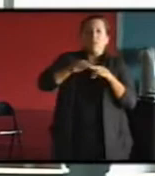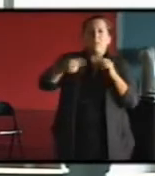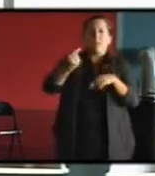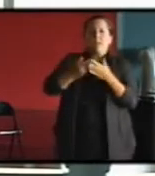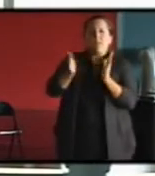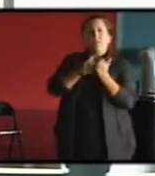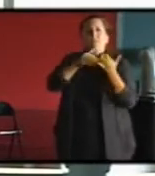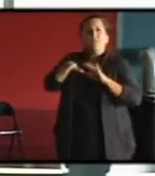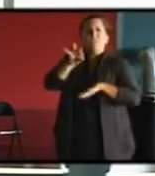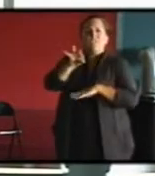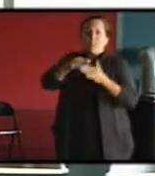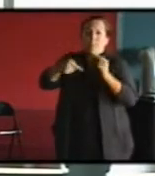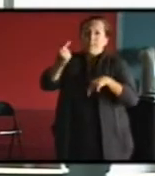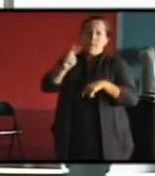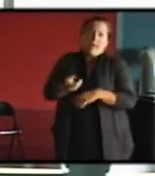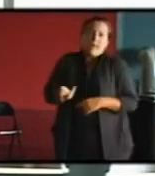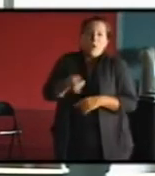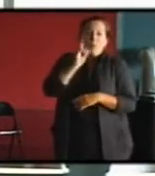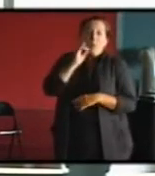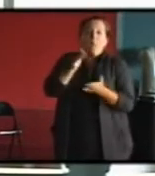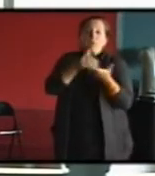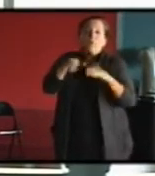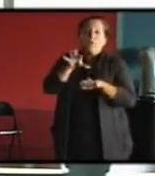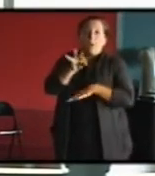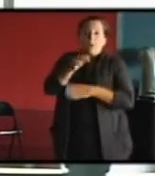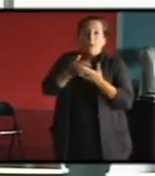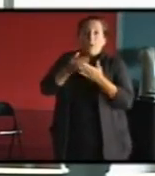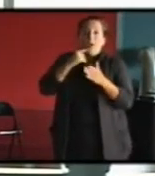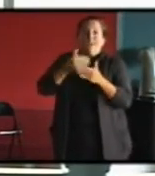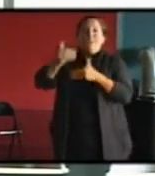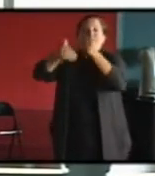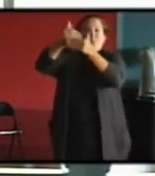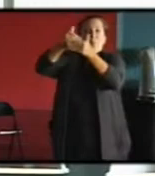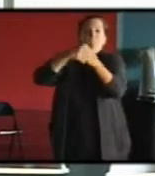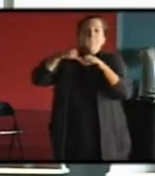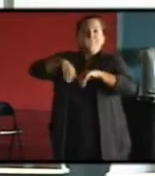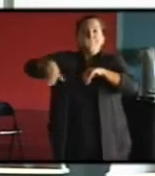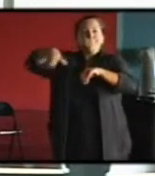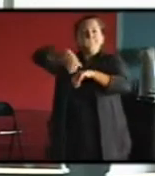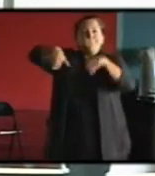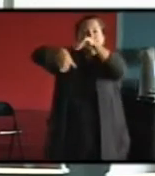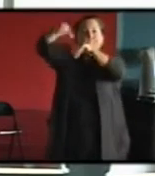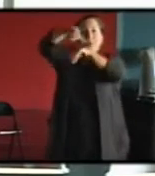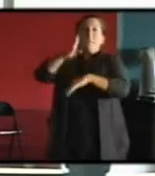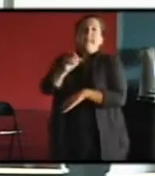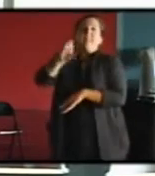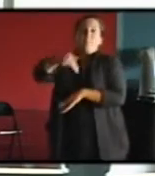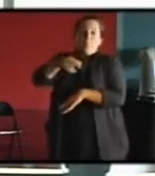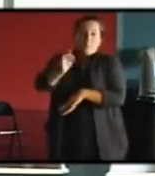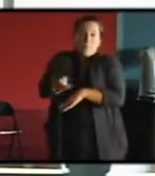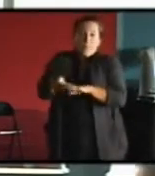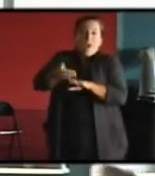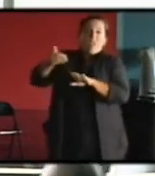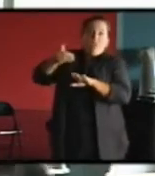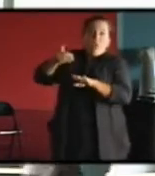au début des années 50, puisque, à partir de là, on passe à la construction massive en béton, alors qu'avant,